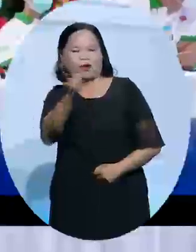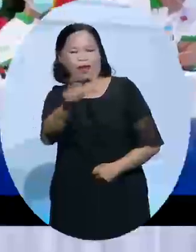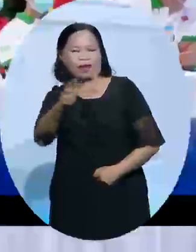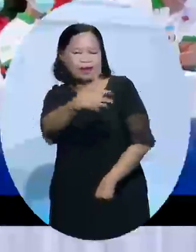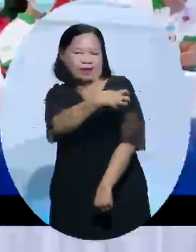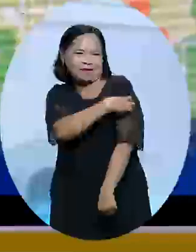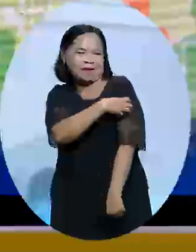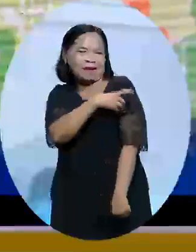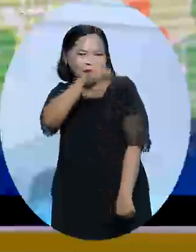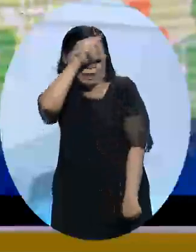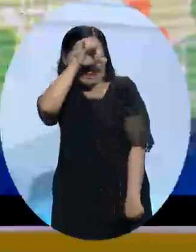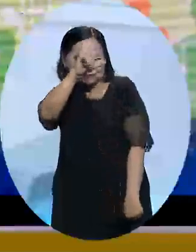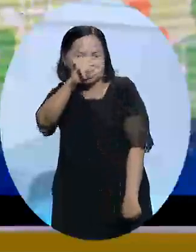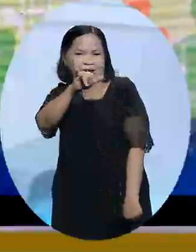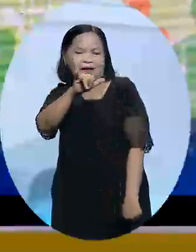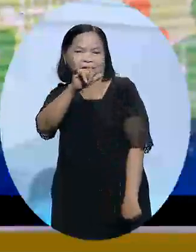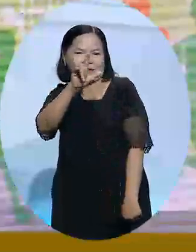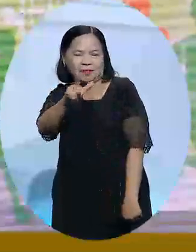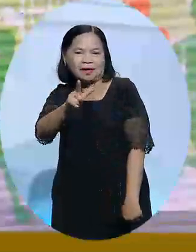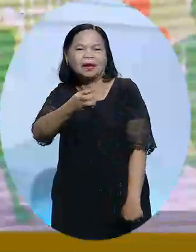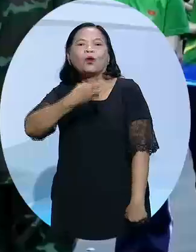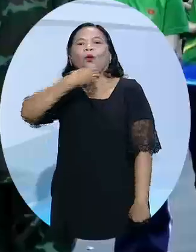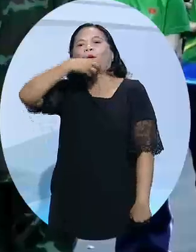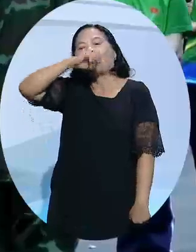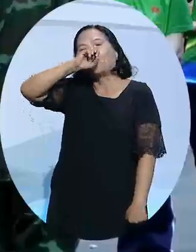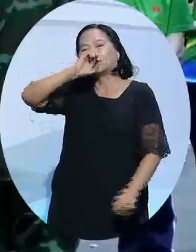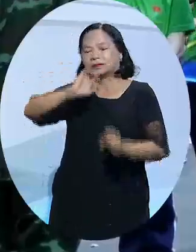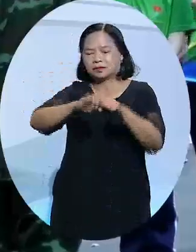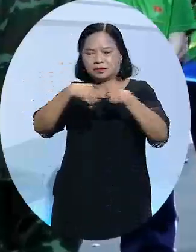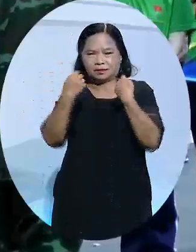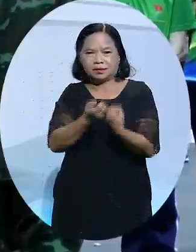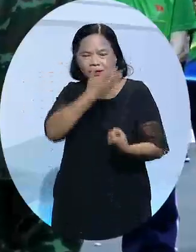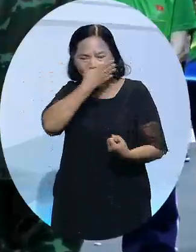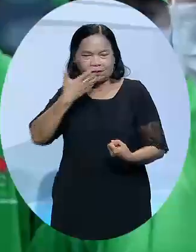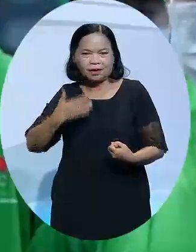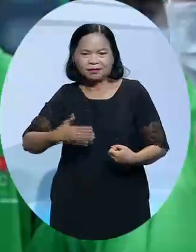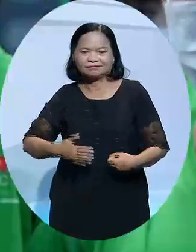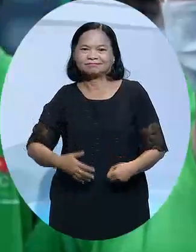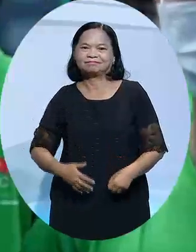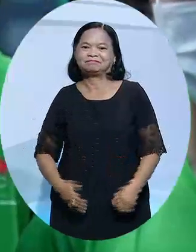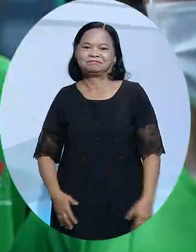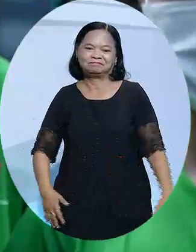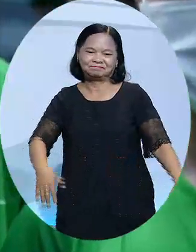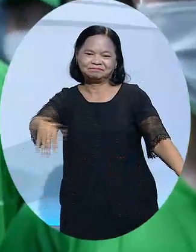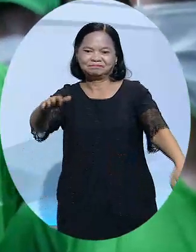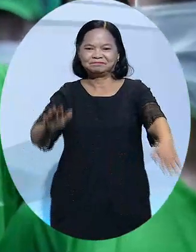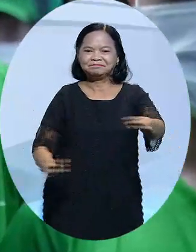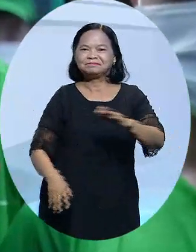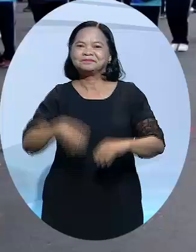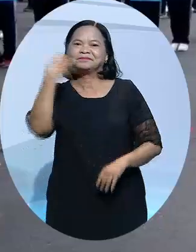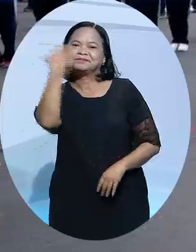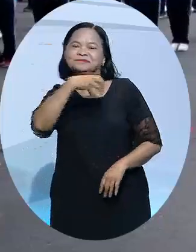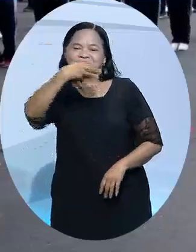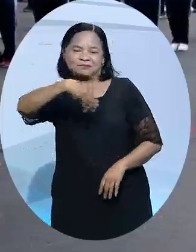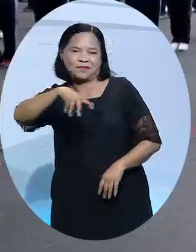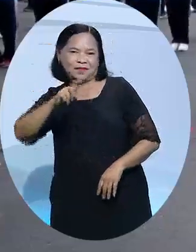sinh lớp 6 và 7, nước uống và các trang thiết bị hỗ trợ công tác tổ chức. Đặc biệt, mang đồng diễn trên nền nhẹt năng động Việt Nam do Nestle